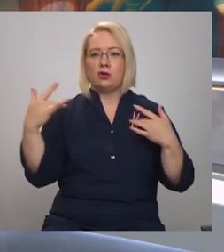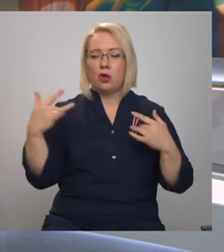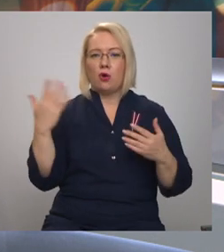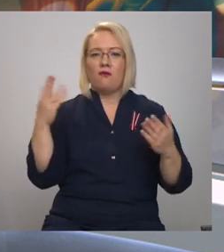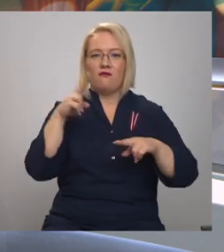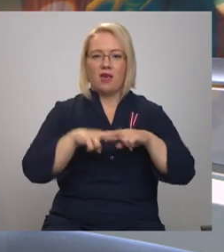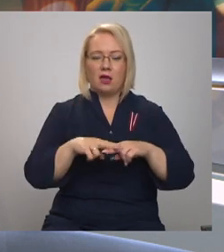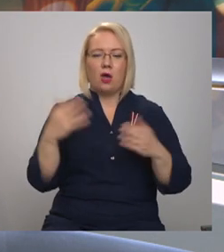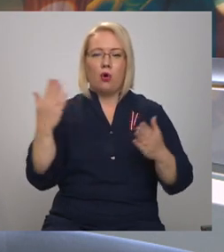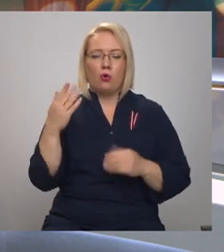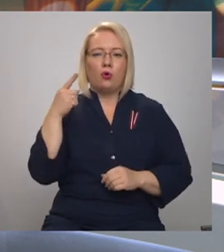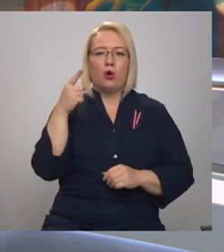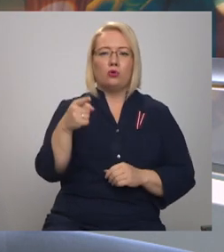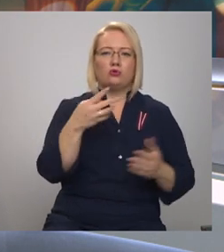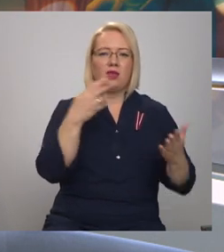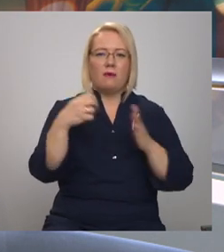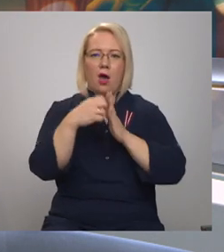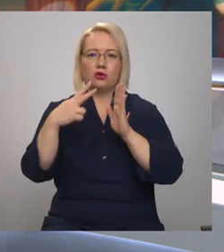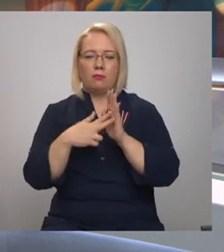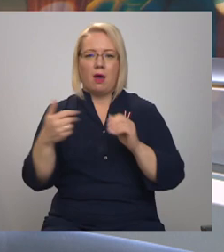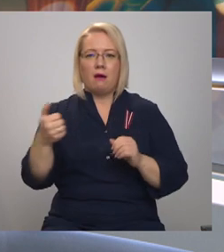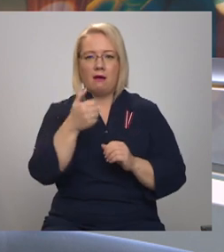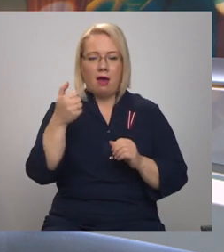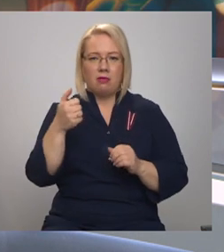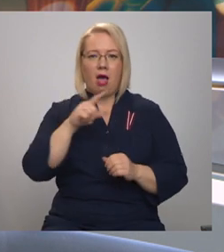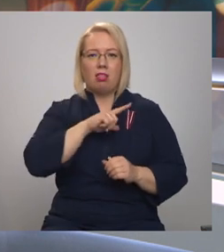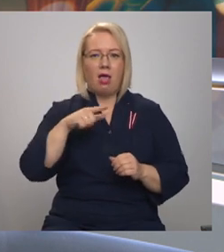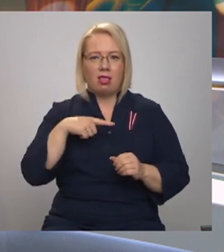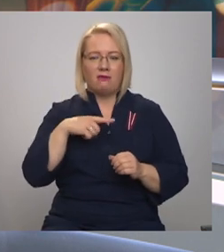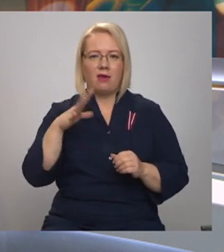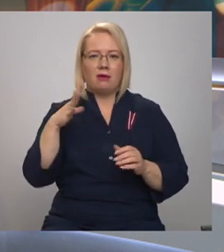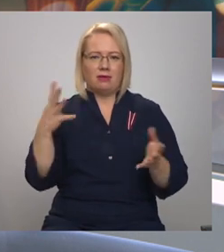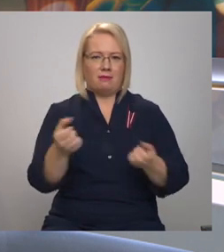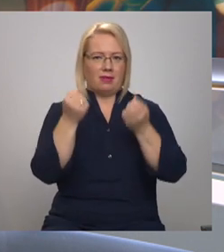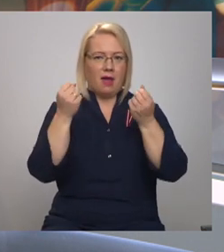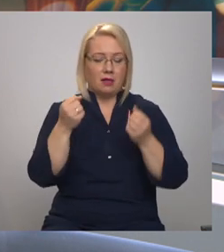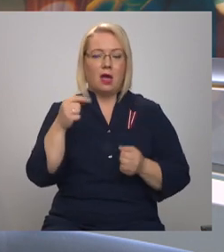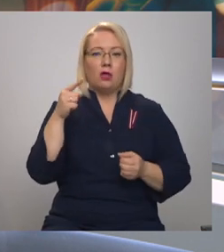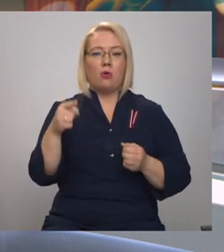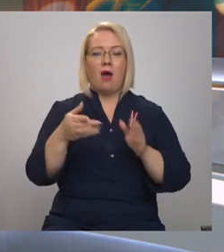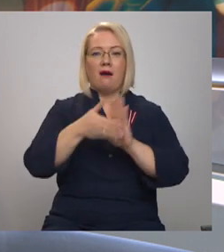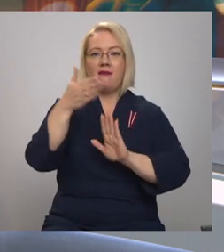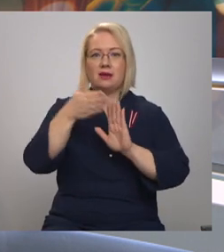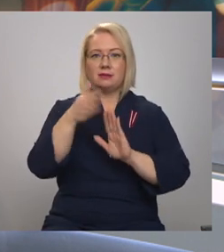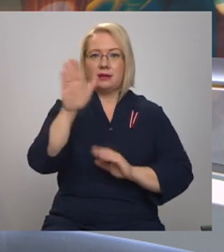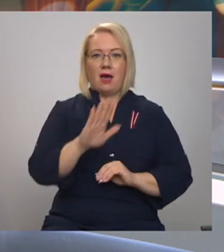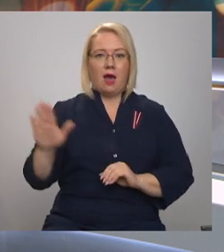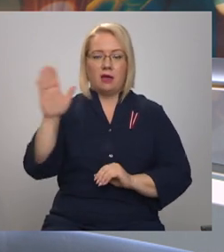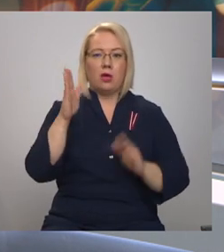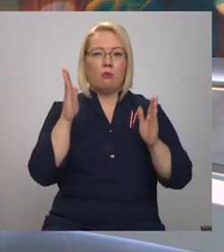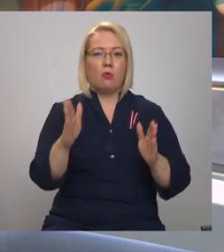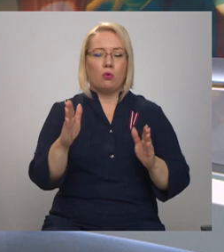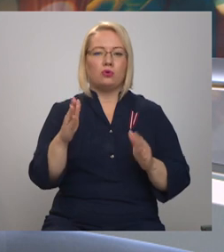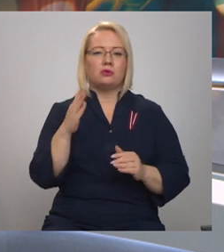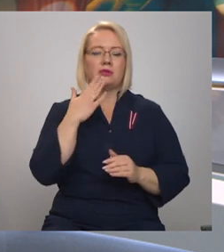gadā Latvija no nacionālas idejas kļuva par īstenību. Šodien laukumā pie teatra fasādes skanēs Nacionālais rādio.